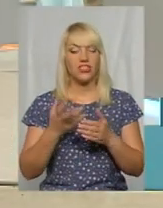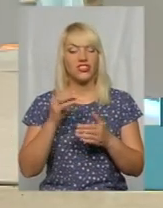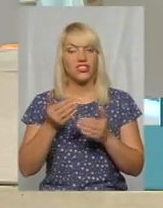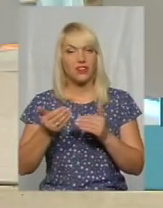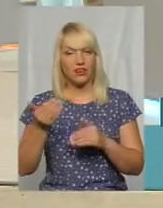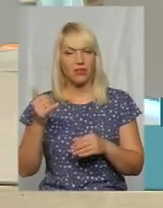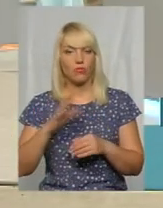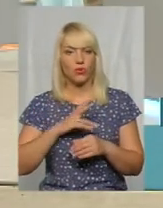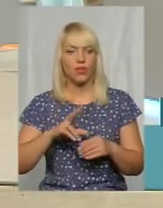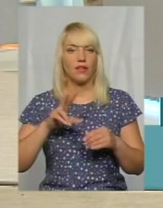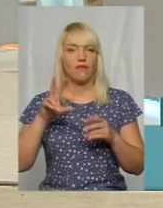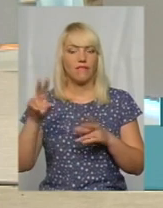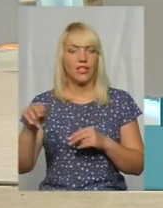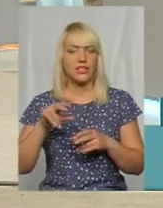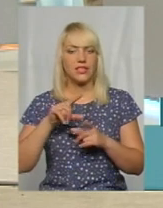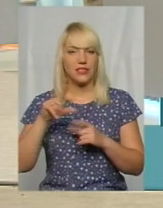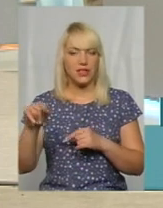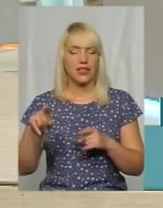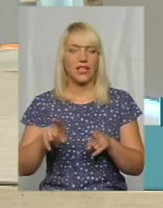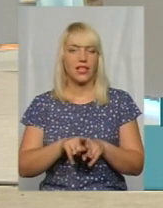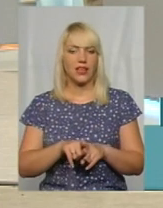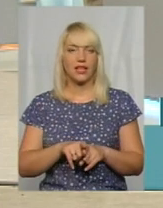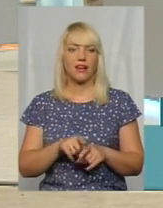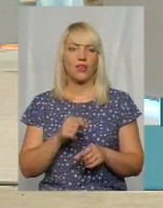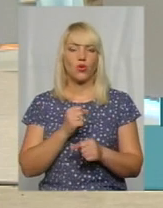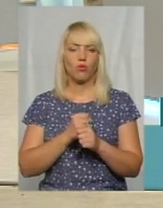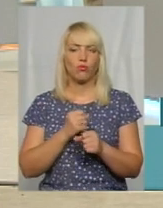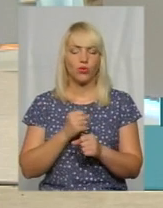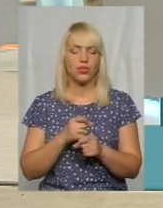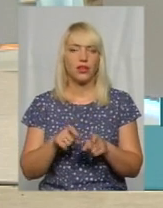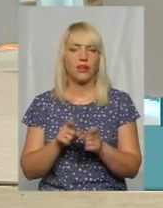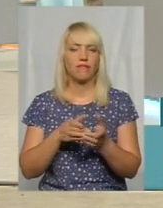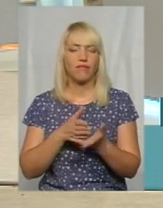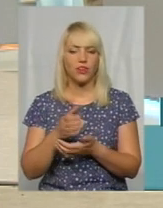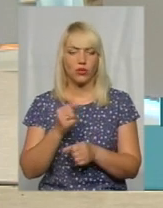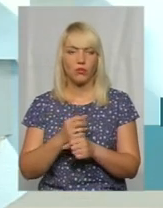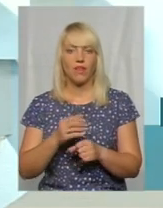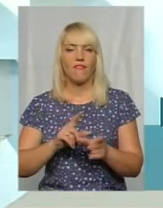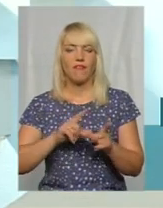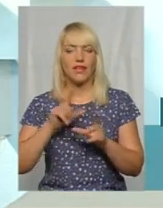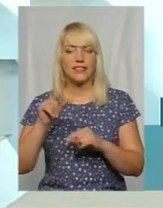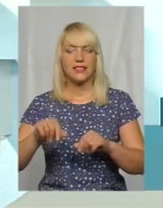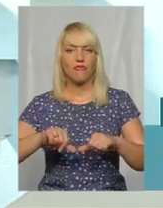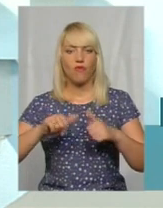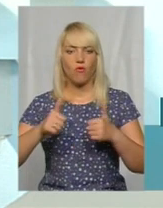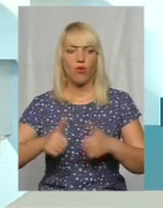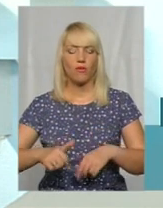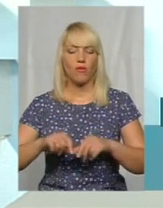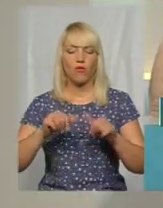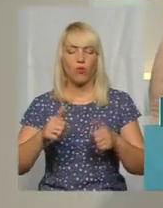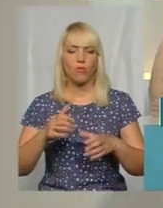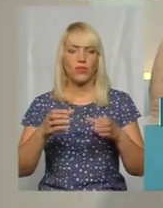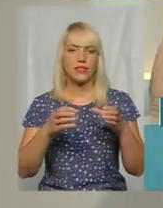були виїзні форми, формуються бригади